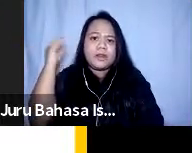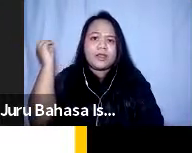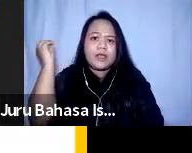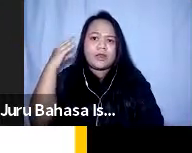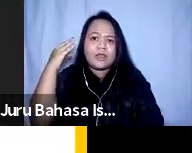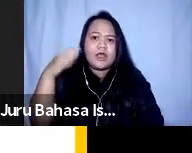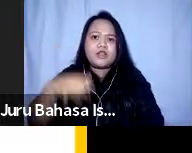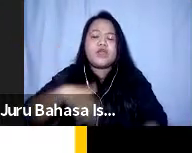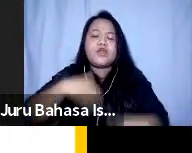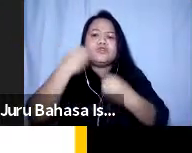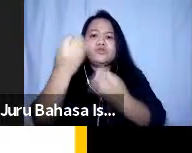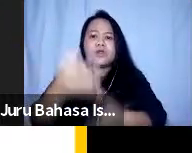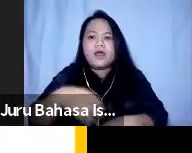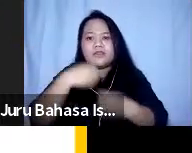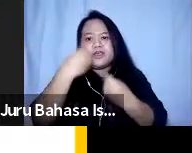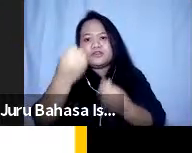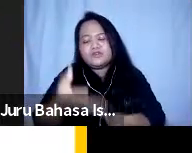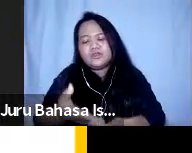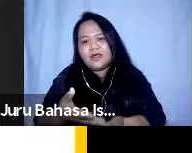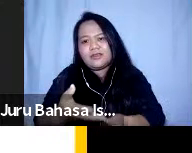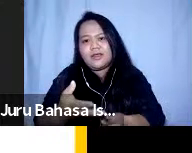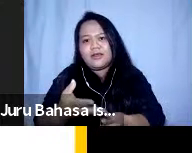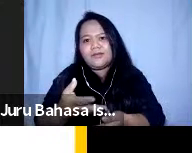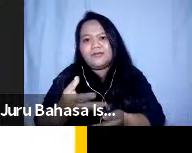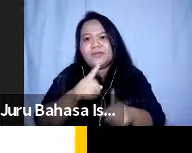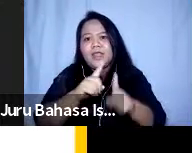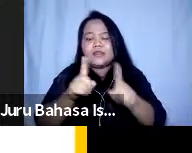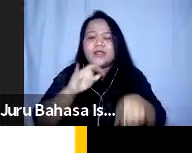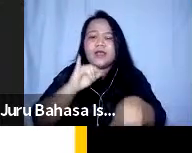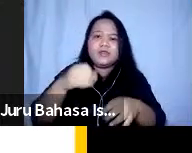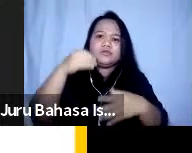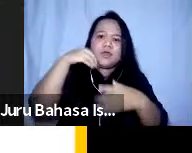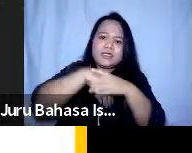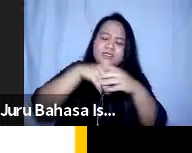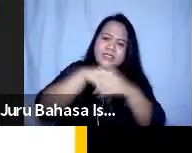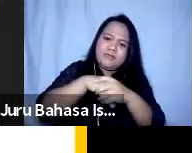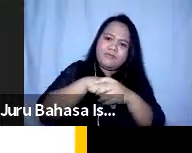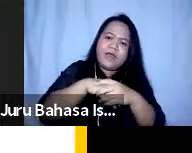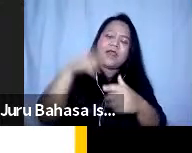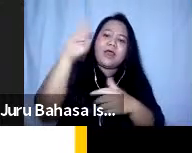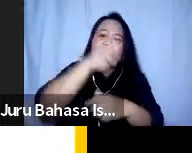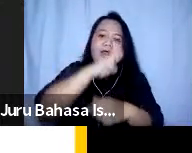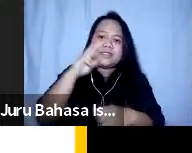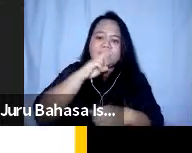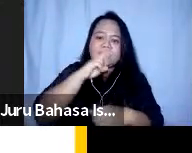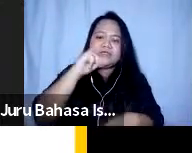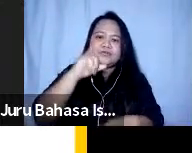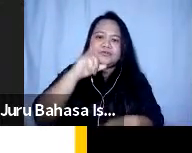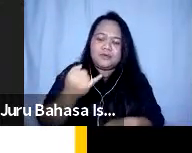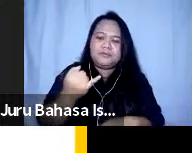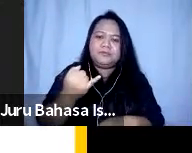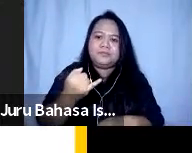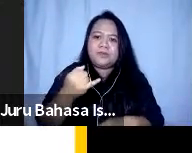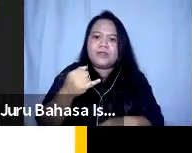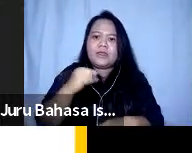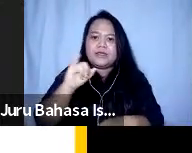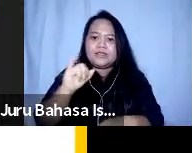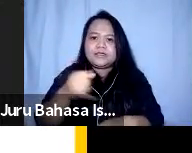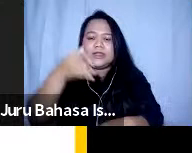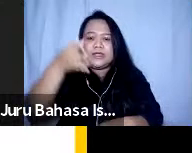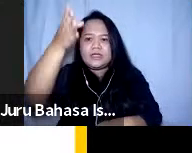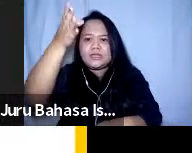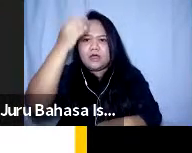curhatan-curhatan mereka yang tapi kita juga bisa menyimpan apa yang menjadi rahasianya sehingga kita bisa tahu